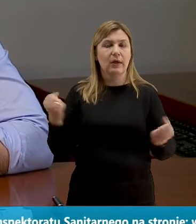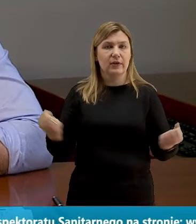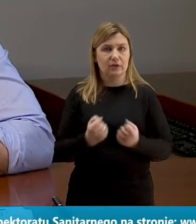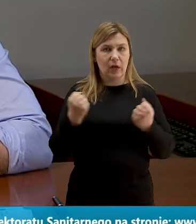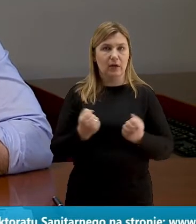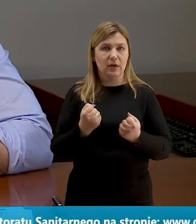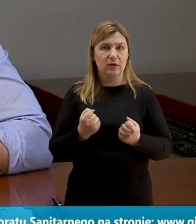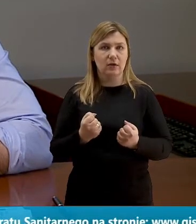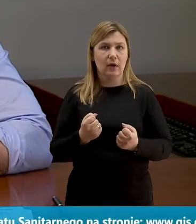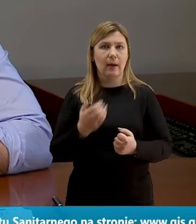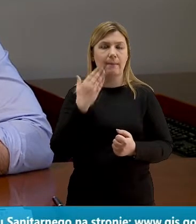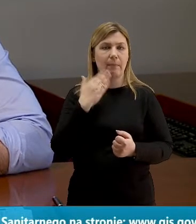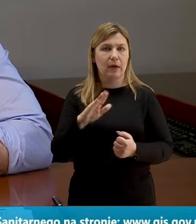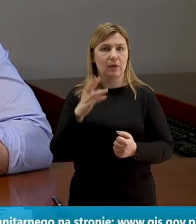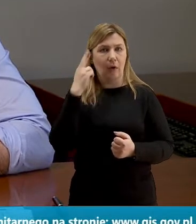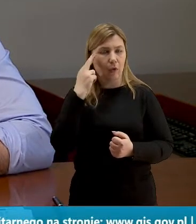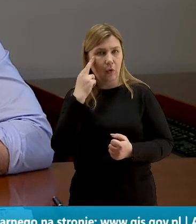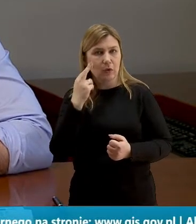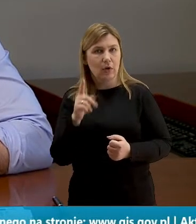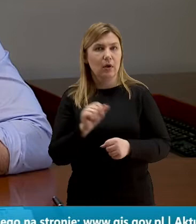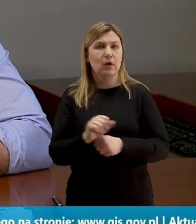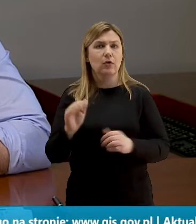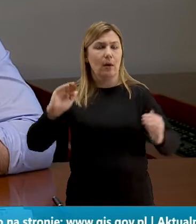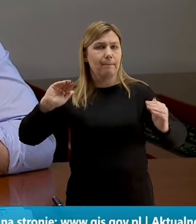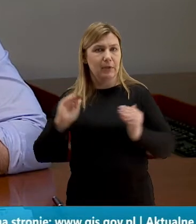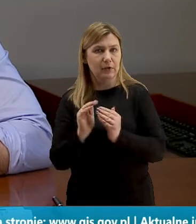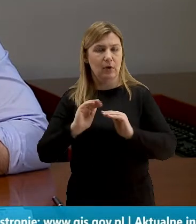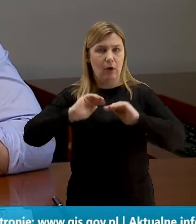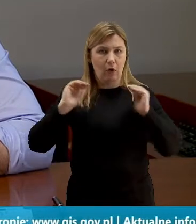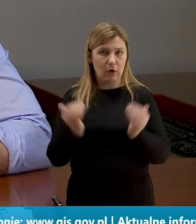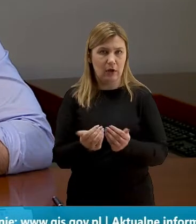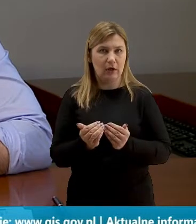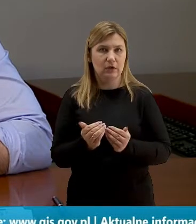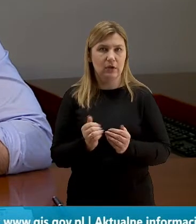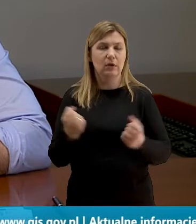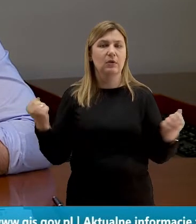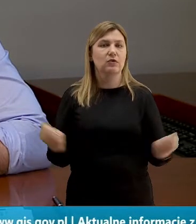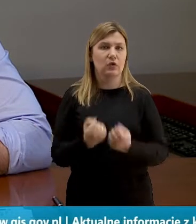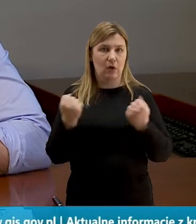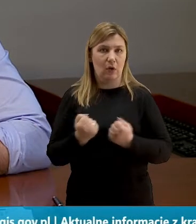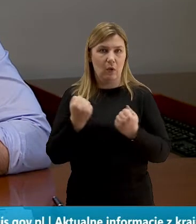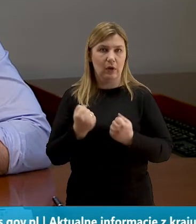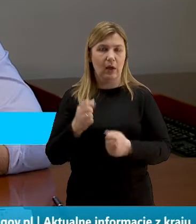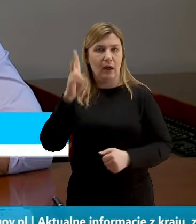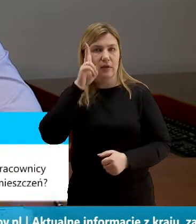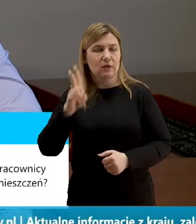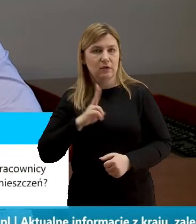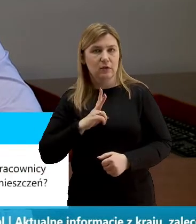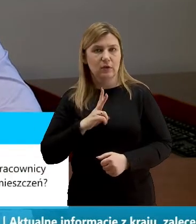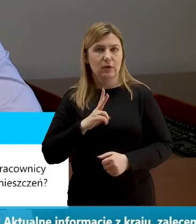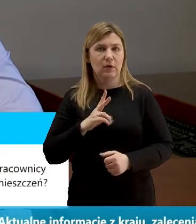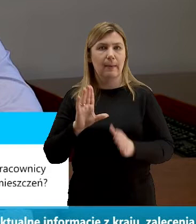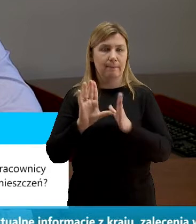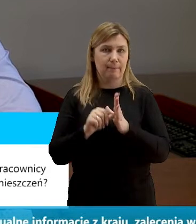racjonalni i do absolutnego minimum ograniczyć działania instytucji instytucji miejskich